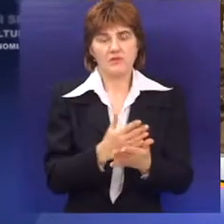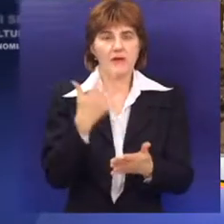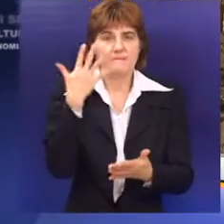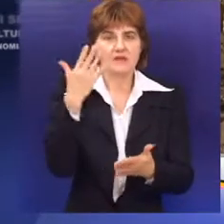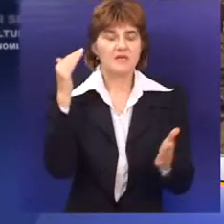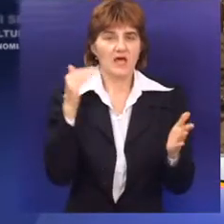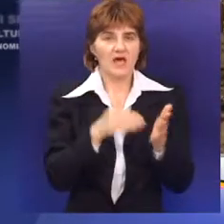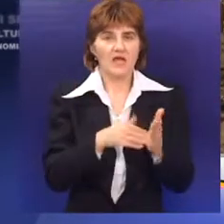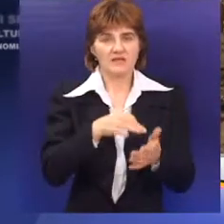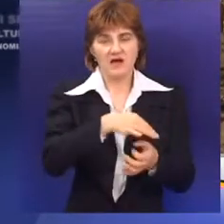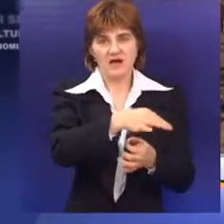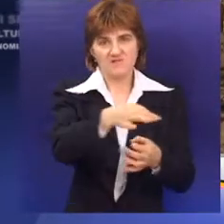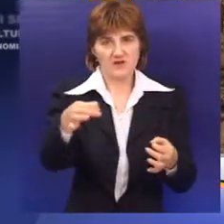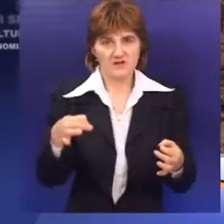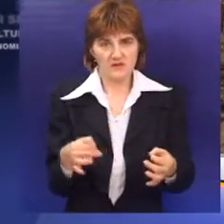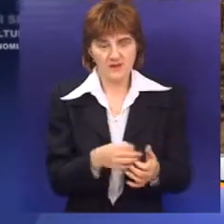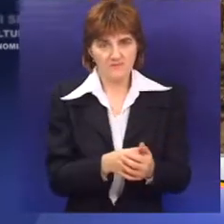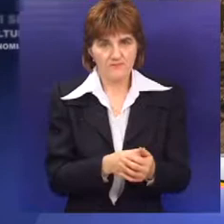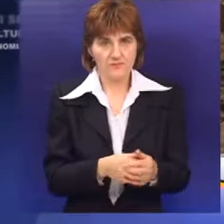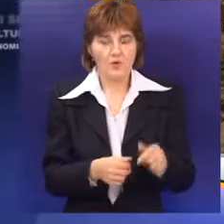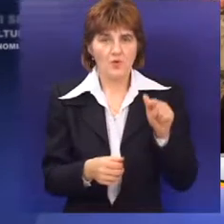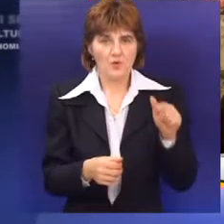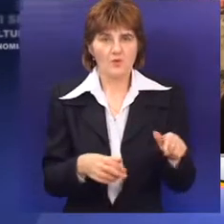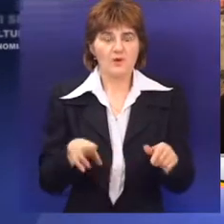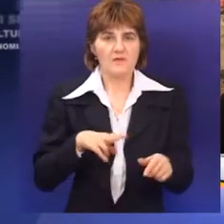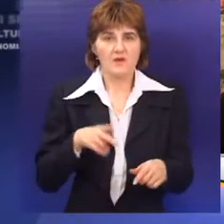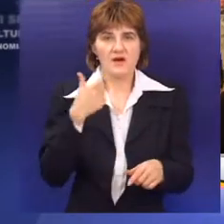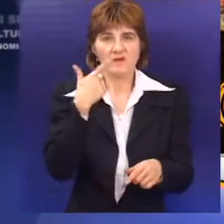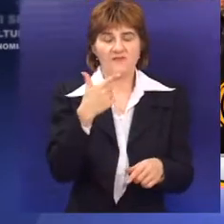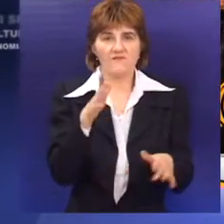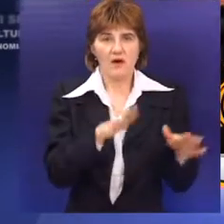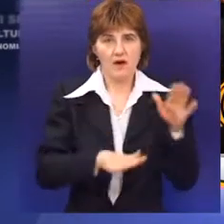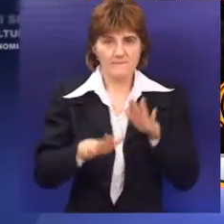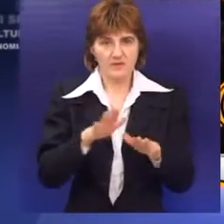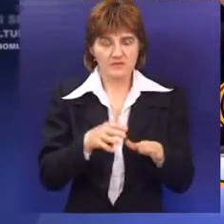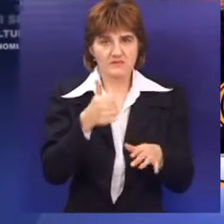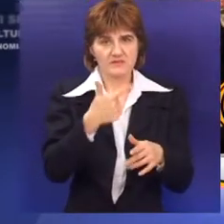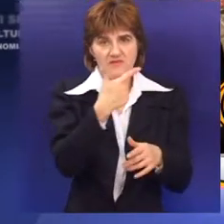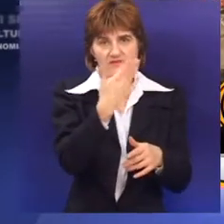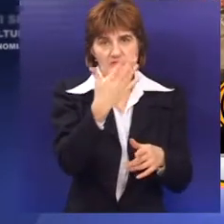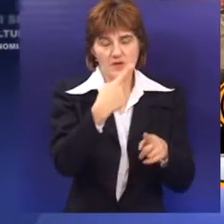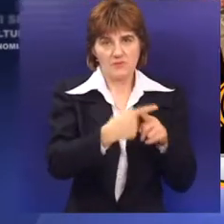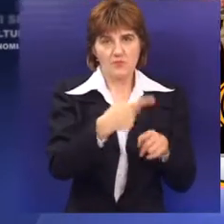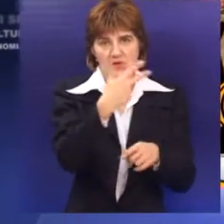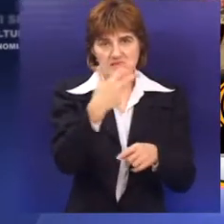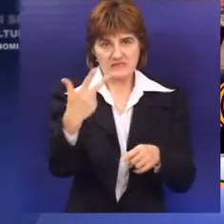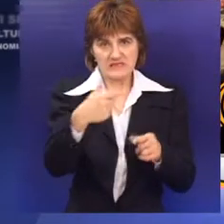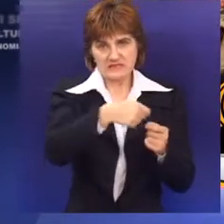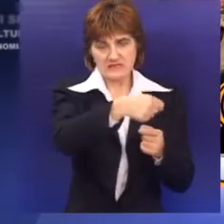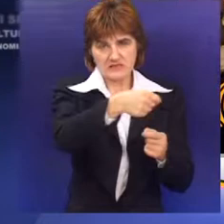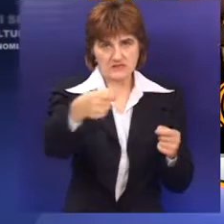5000 kvadrata. Ovaj objekat u stvari ima dva bazena, jedan je 25 puta 33